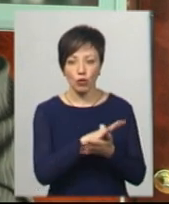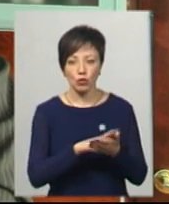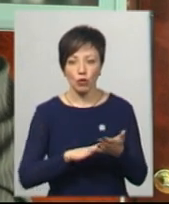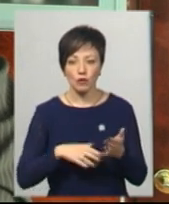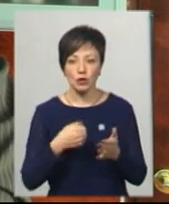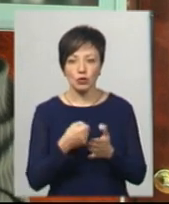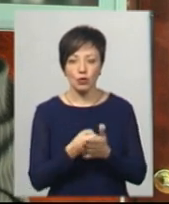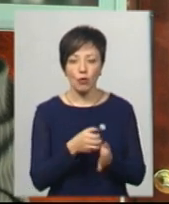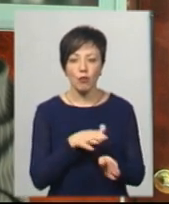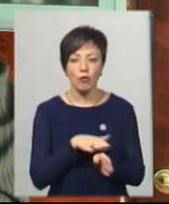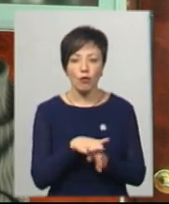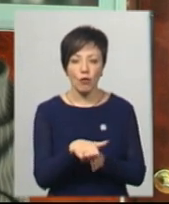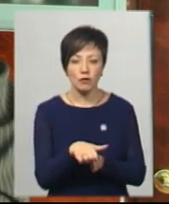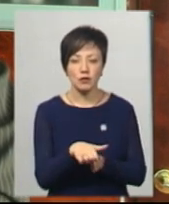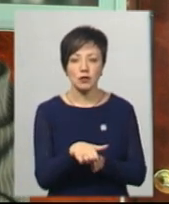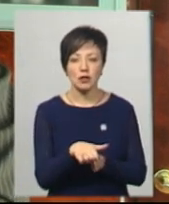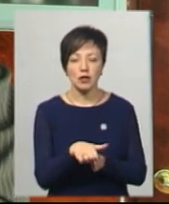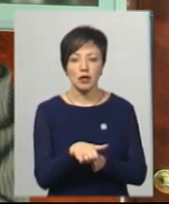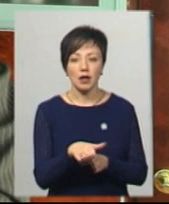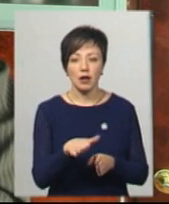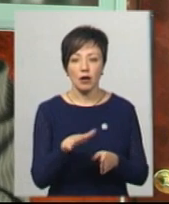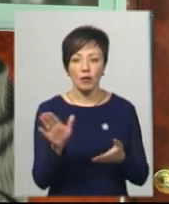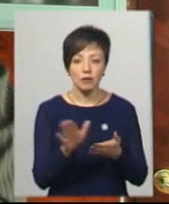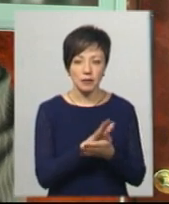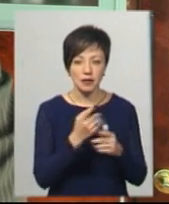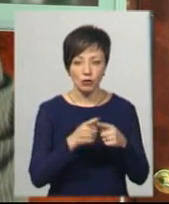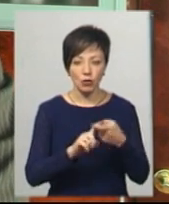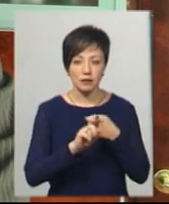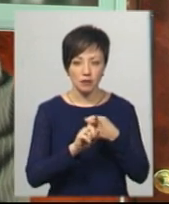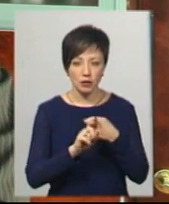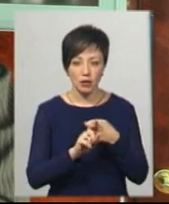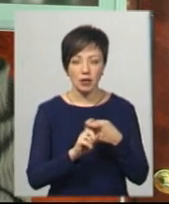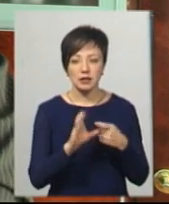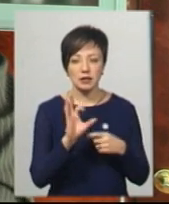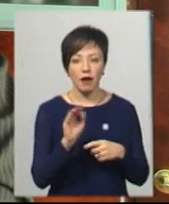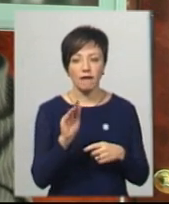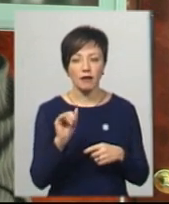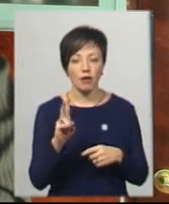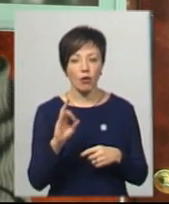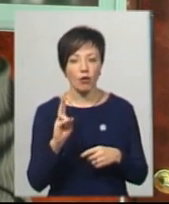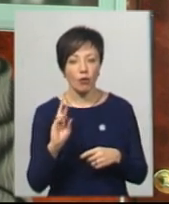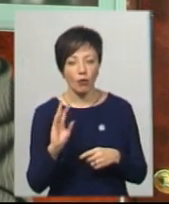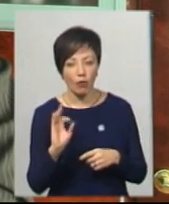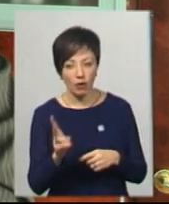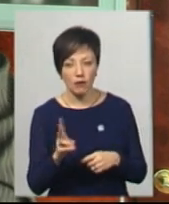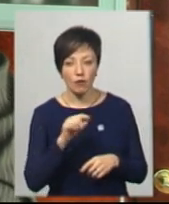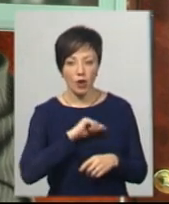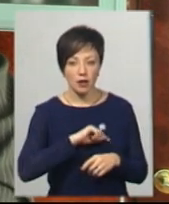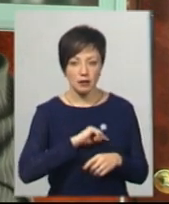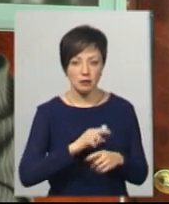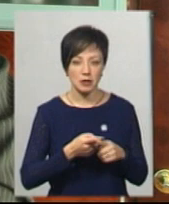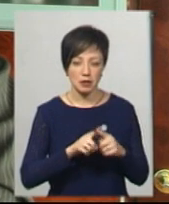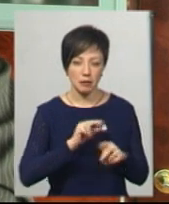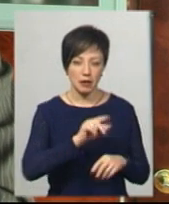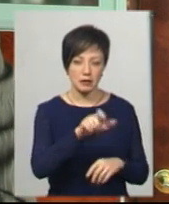до повністю відсутності даного збубника, тобто стафілокока, золотисто в організмі